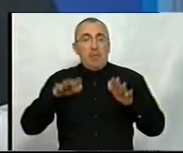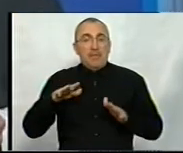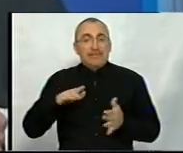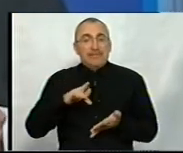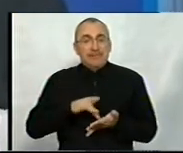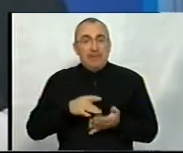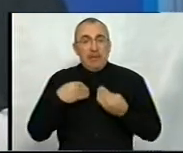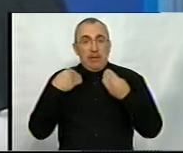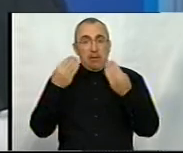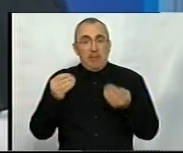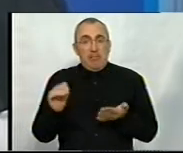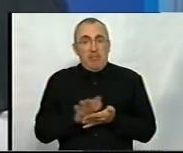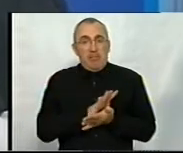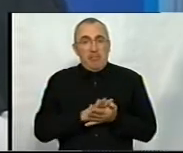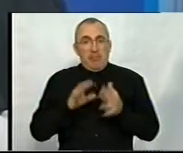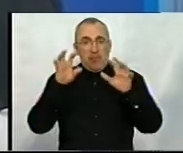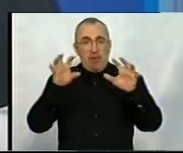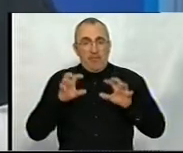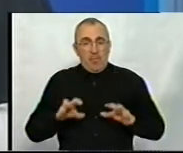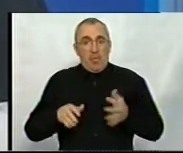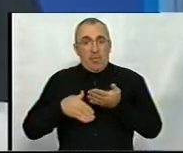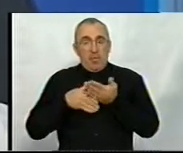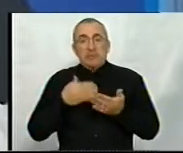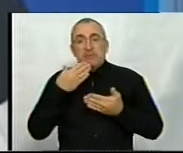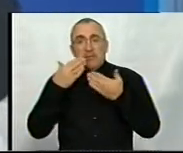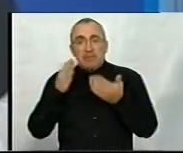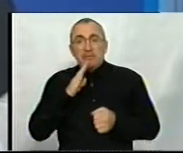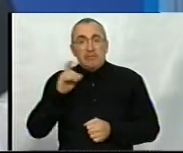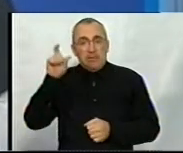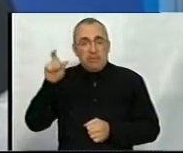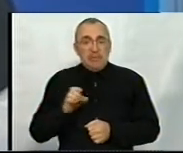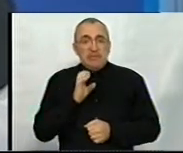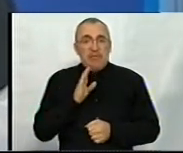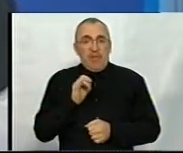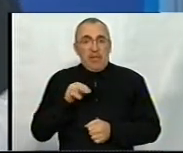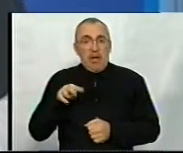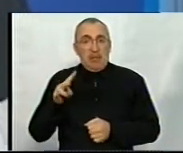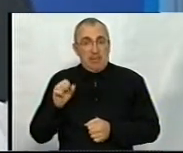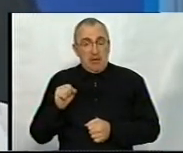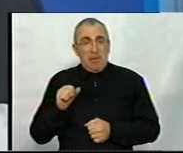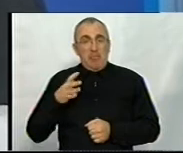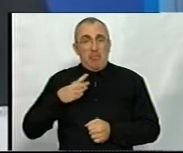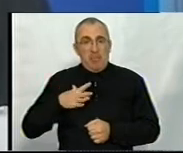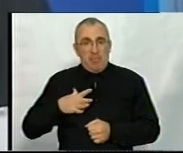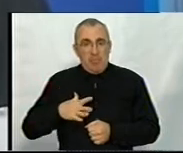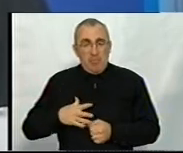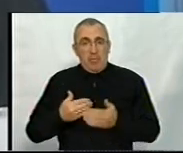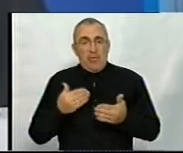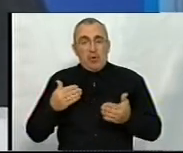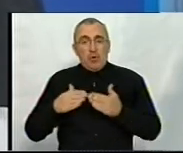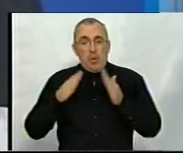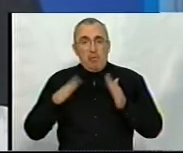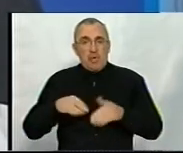центру з надання безоплатної правової допомоги звернулася кропивничанка Світлана, яка потерпала від домашнього